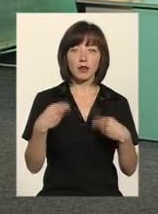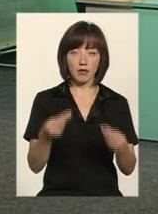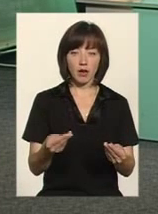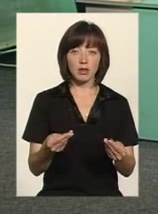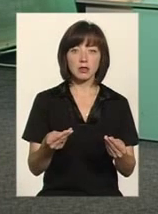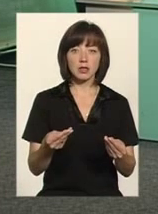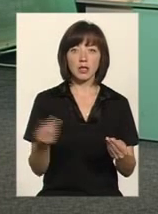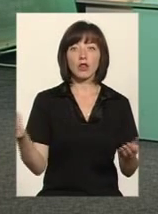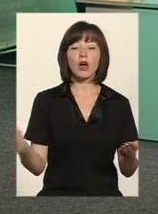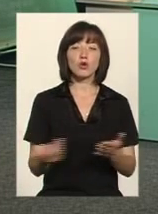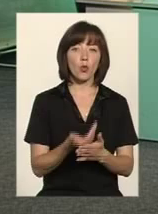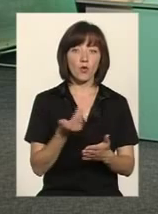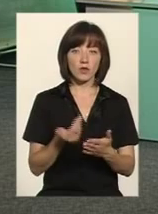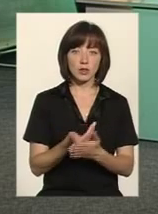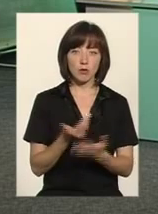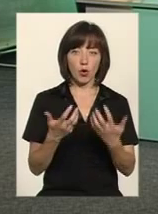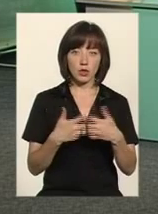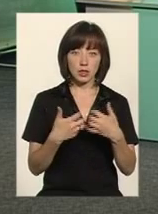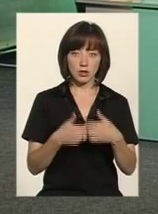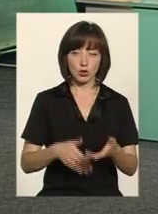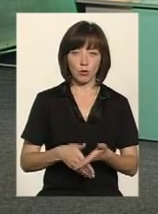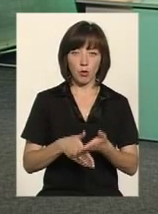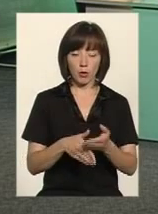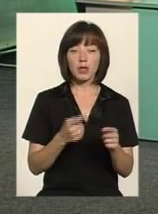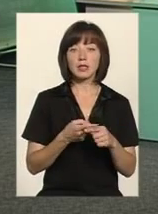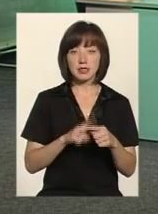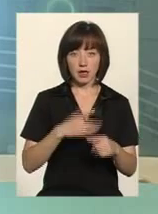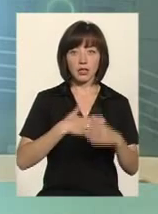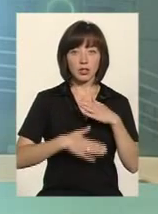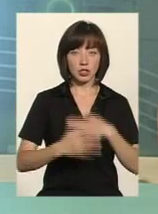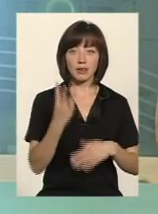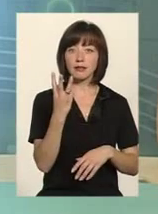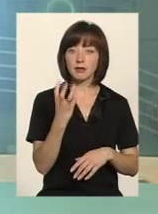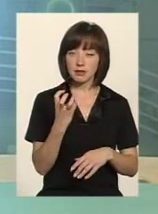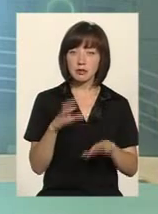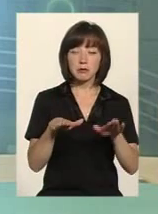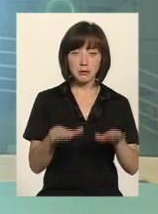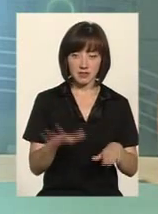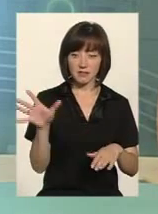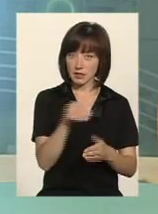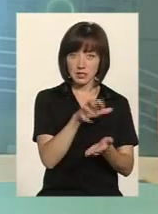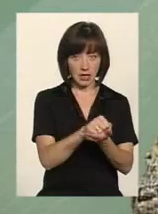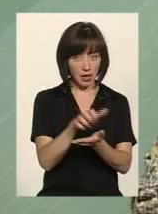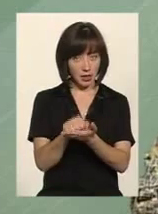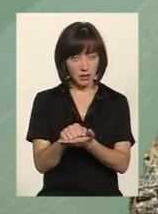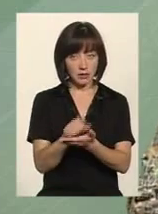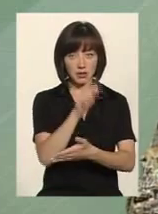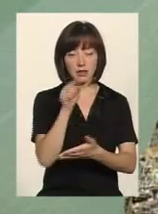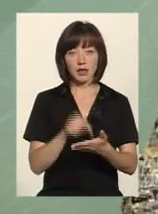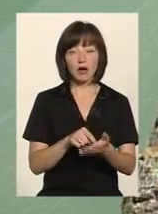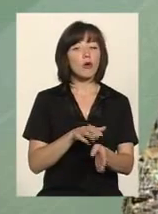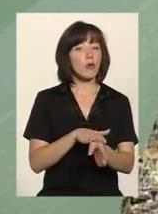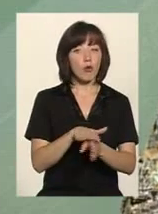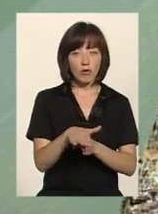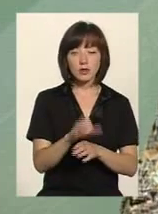вже безпосередньо найновішим оснащенням допомоги учасникам АТО. тішить. 300 ліжок. Зайняті всі місця? Майже